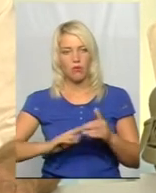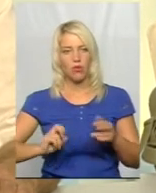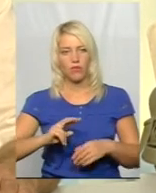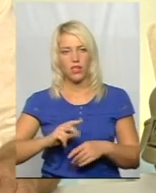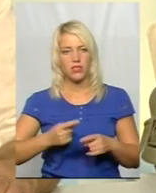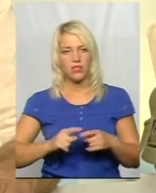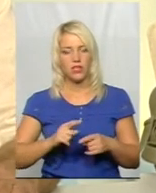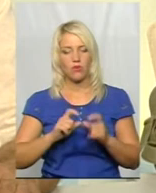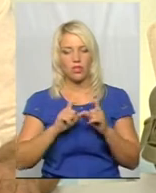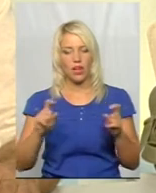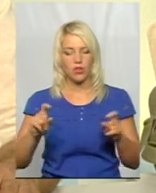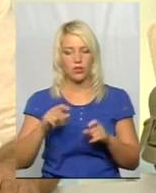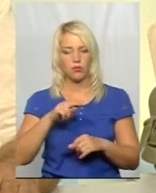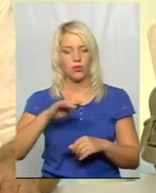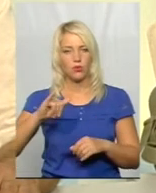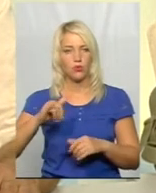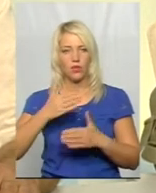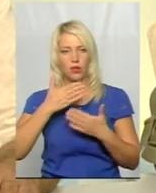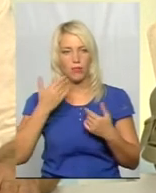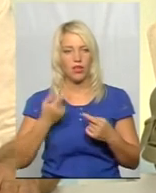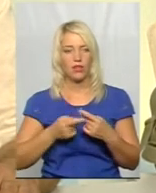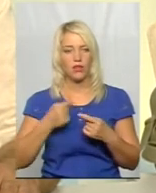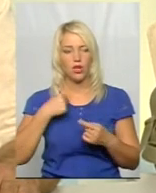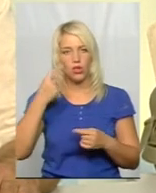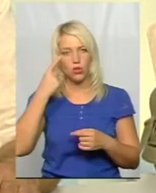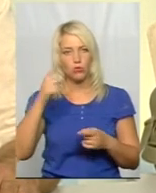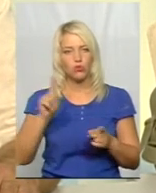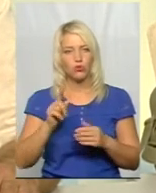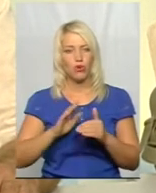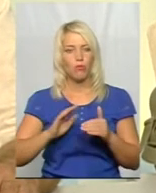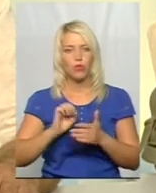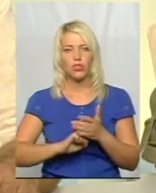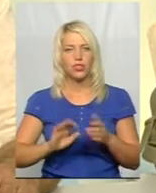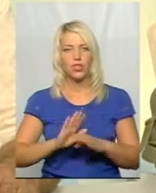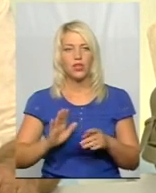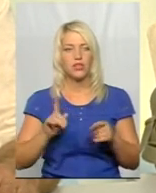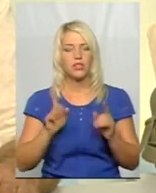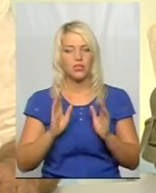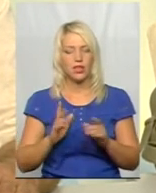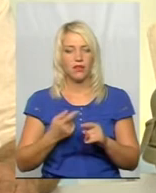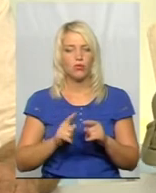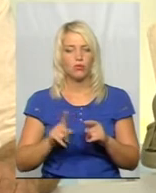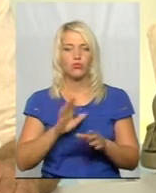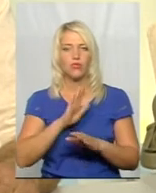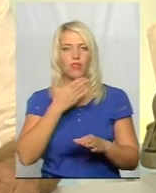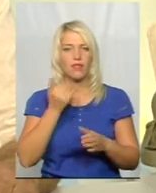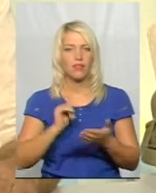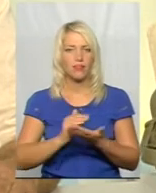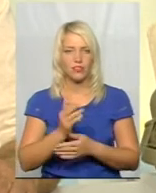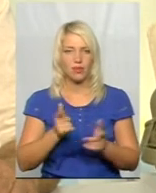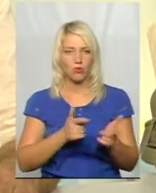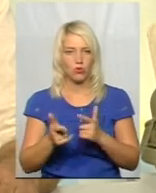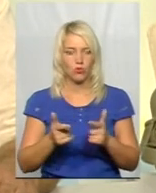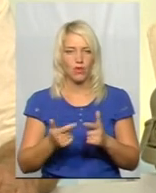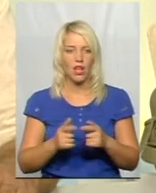профтехосвіти немає. Я думаю, що тут причина не тільки в тому, що може неякісна підготовка такої категорії